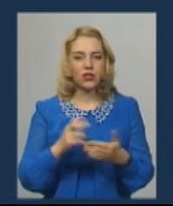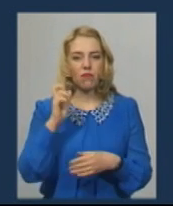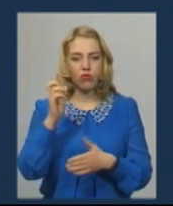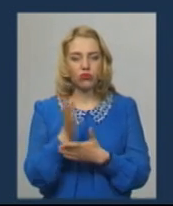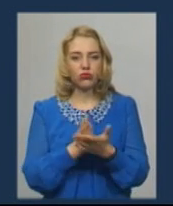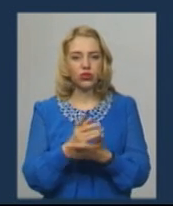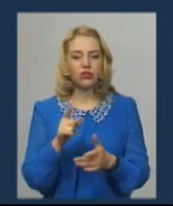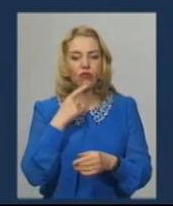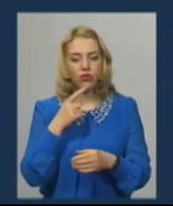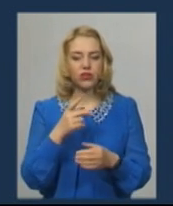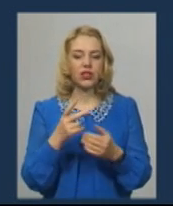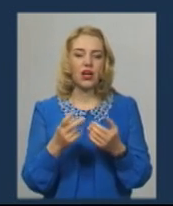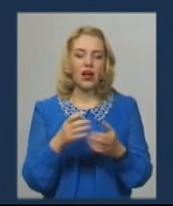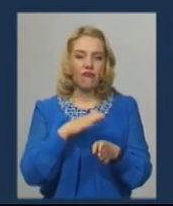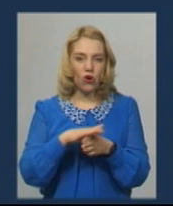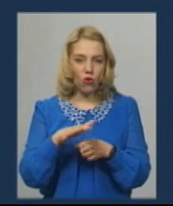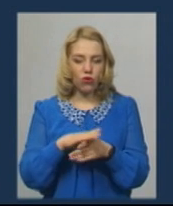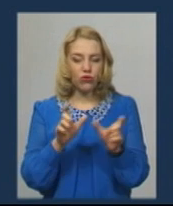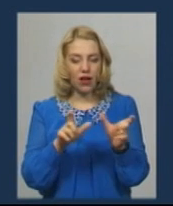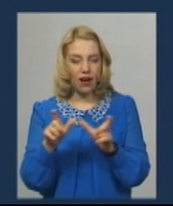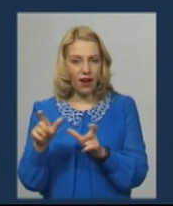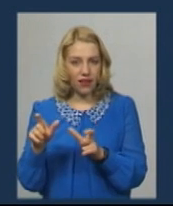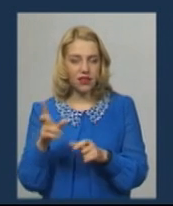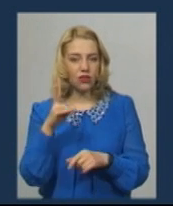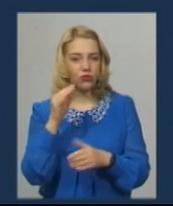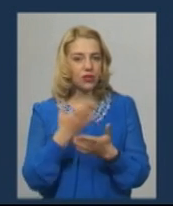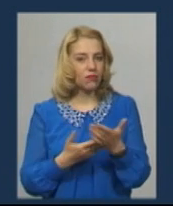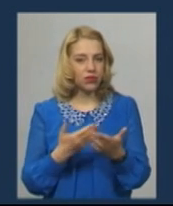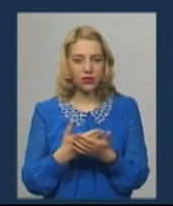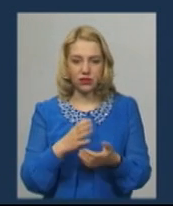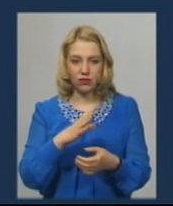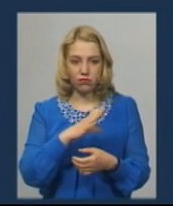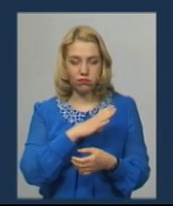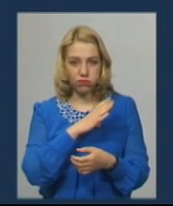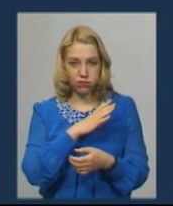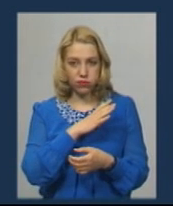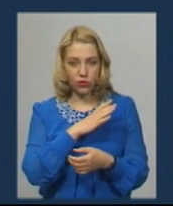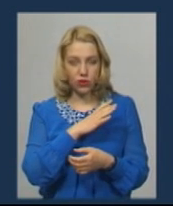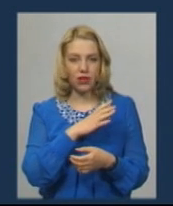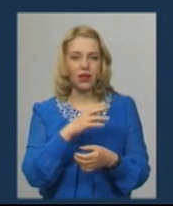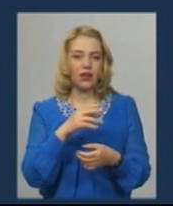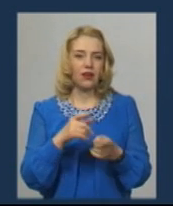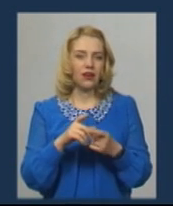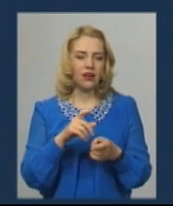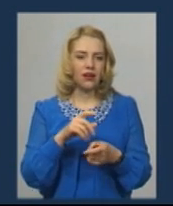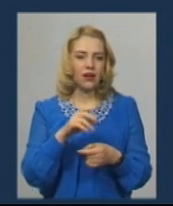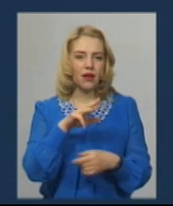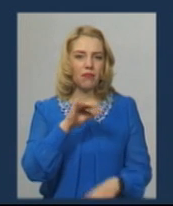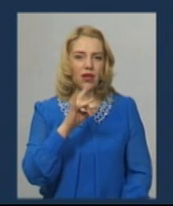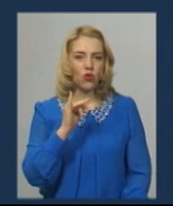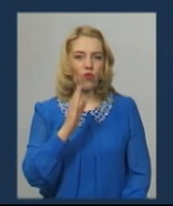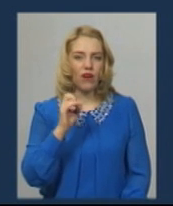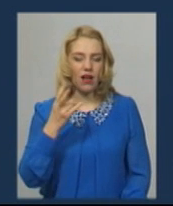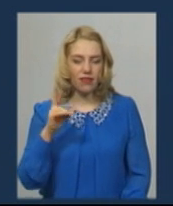писали, що дотримуєтеся карантинних заходів, але було, наприклад, мирування у заходах. Тобто вони причащали, вони мирували і інші